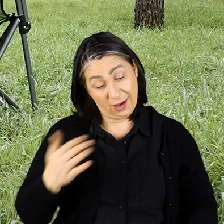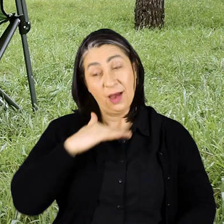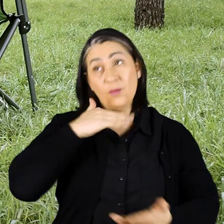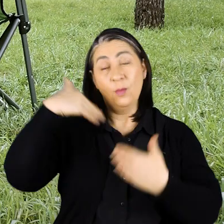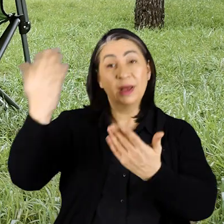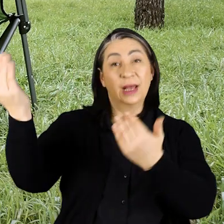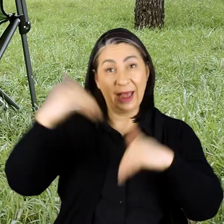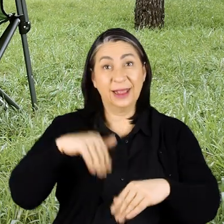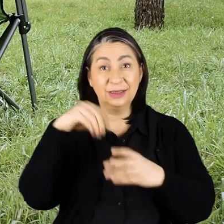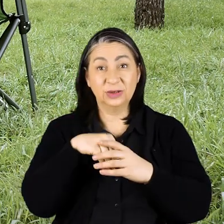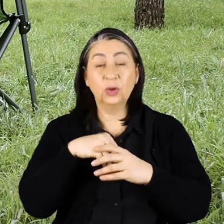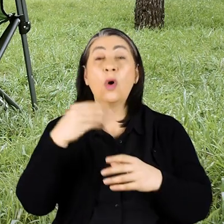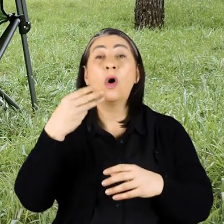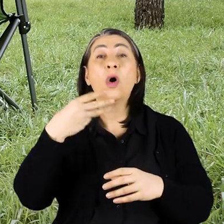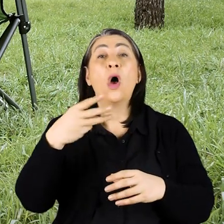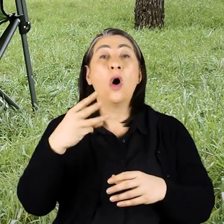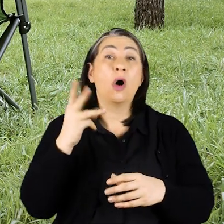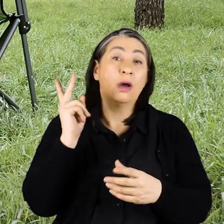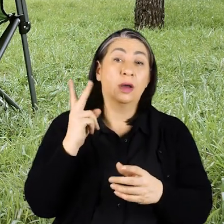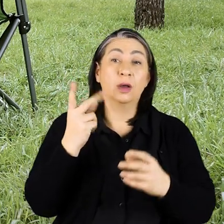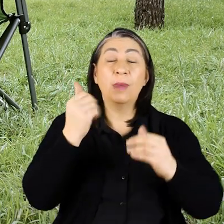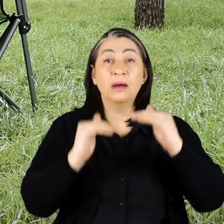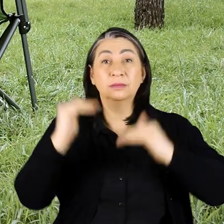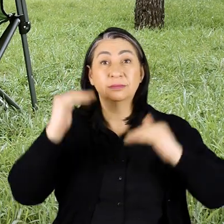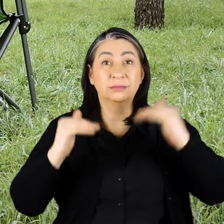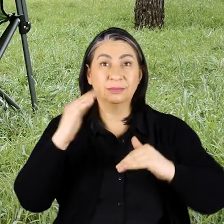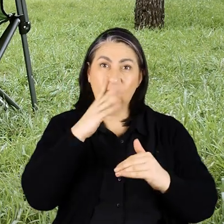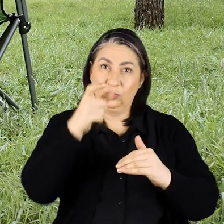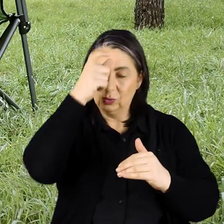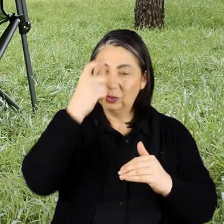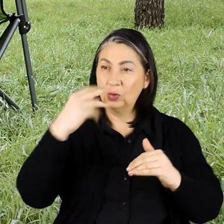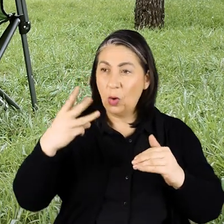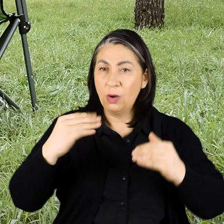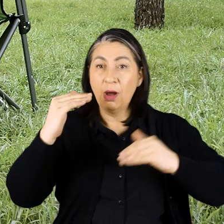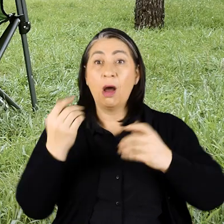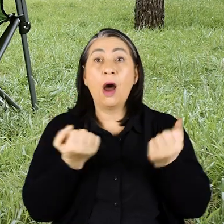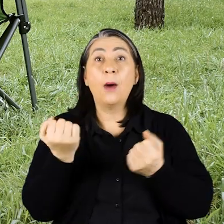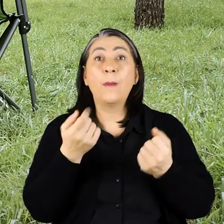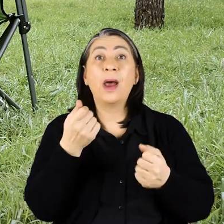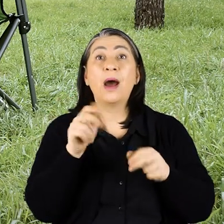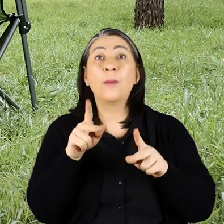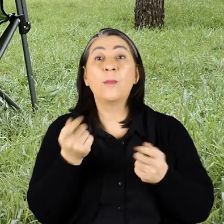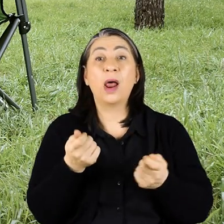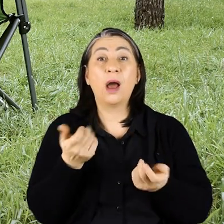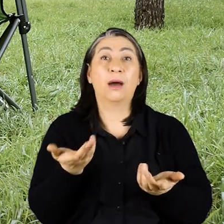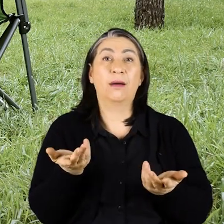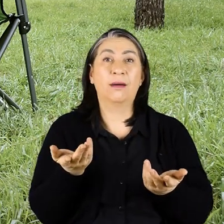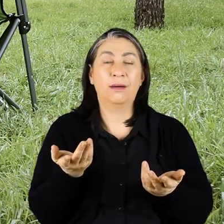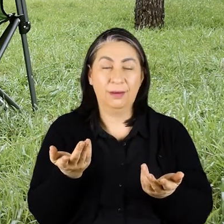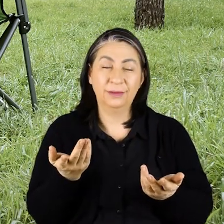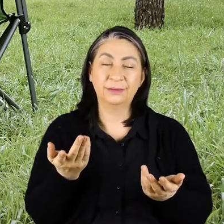dışından geldiği için bunlar euro ile de orantılı oluyor farkı da olduğu için ciddi paralar yani araba paraları gibi paralar dönüyor Ve